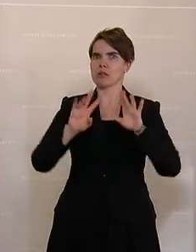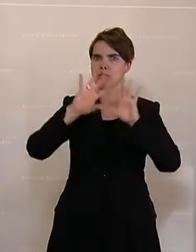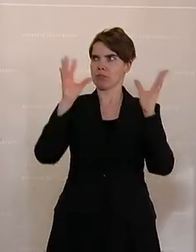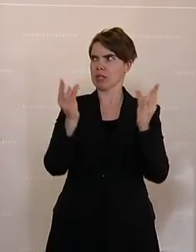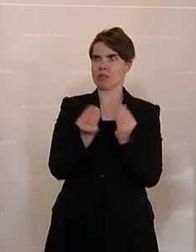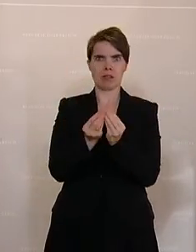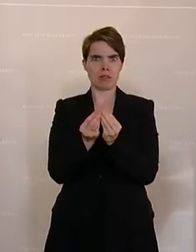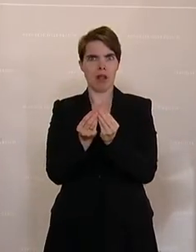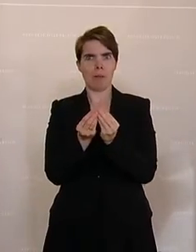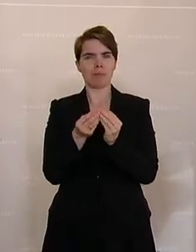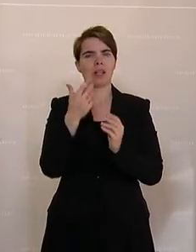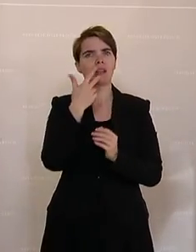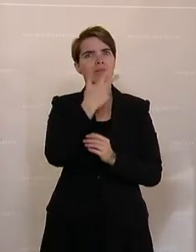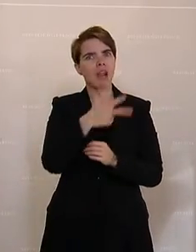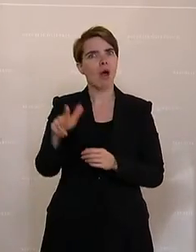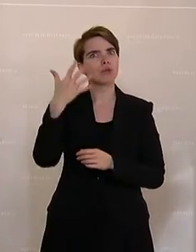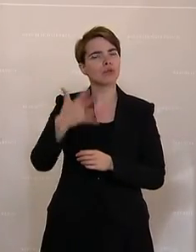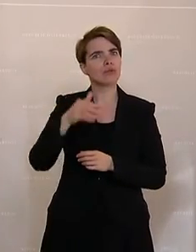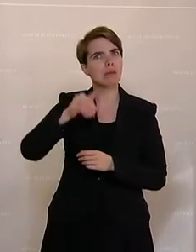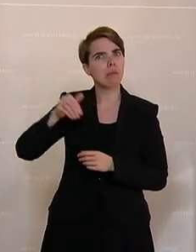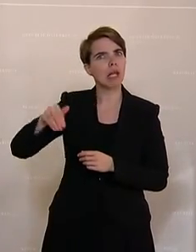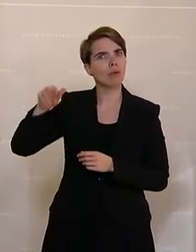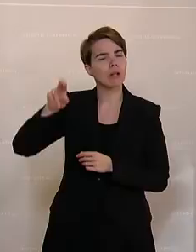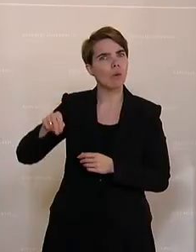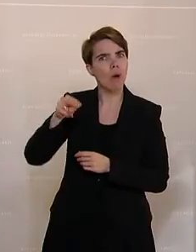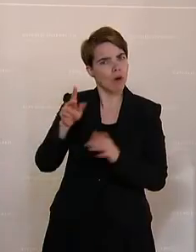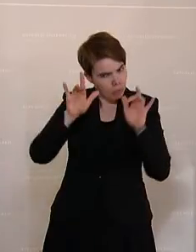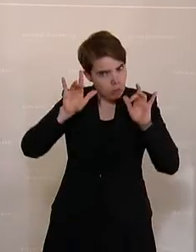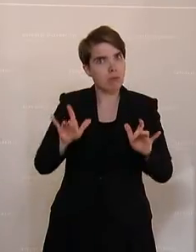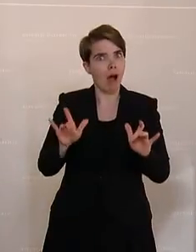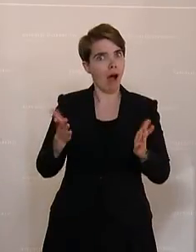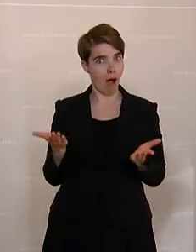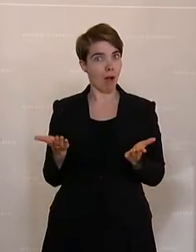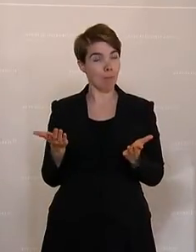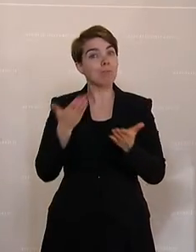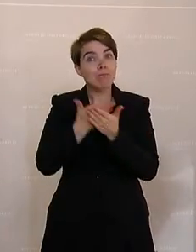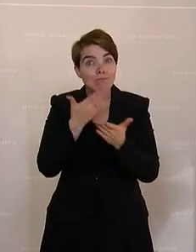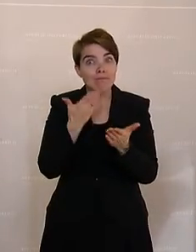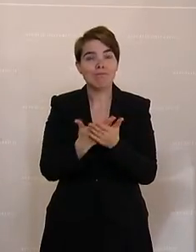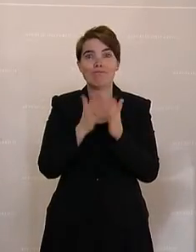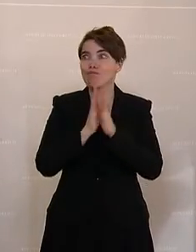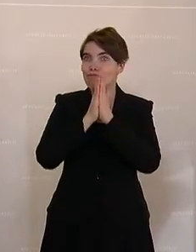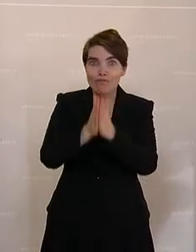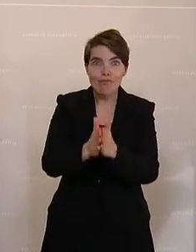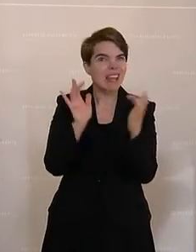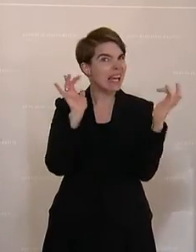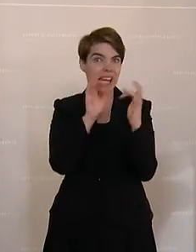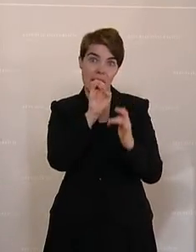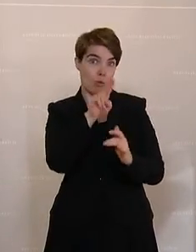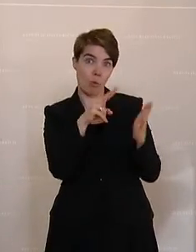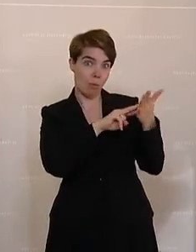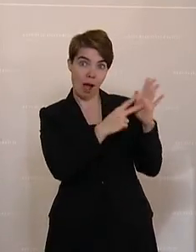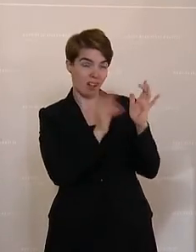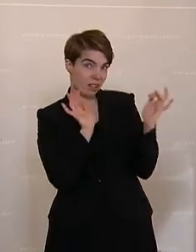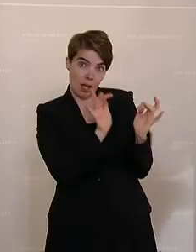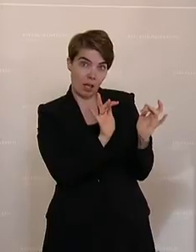stehen diese 350 Millionen zur Verfügung. Daher bitte gegen die EU-Pläne und für